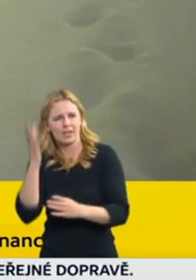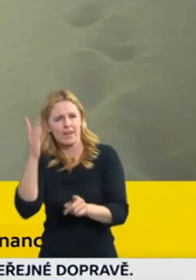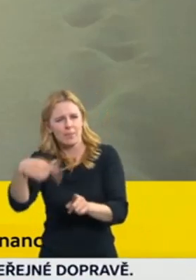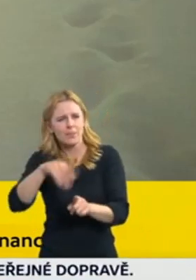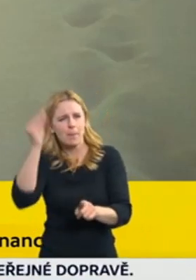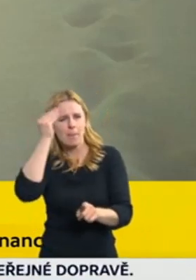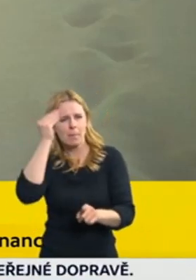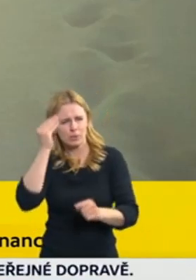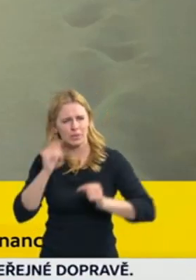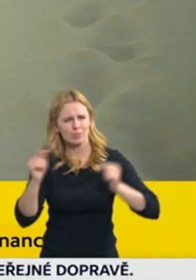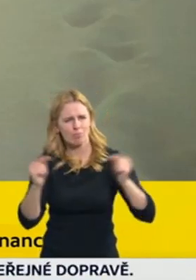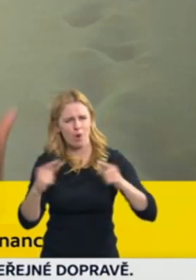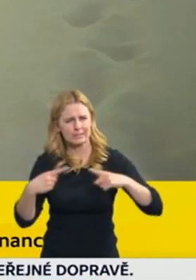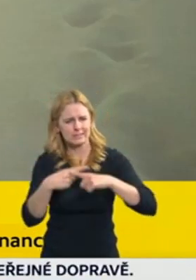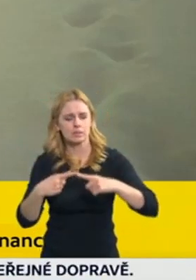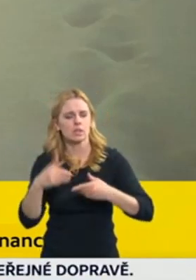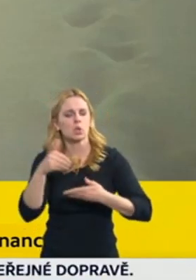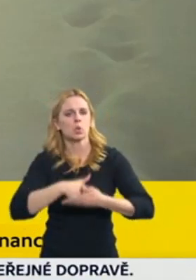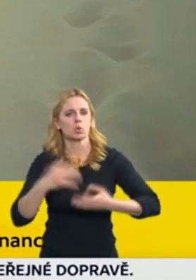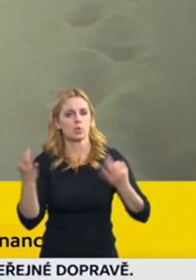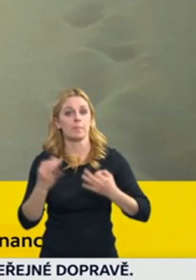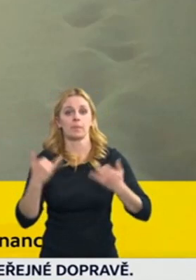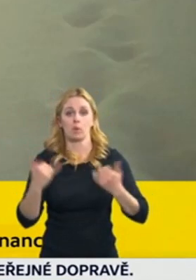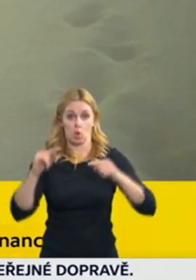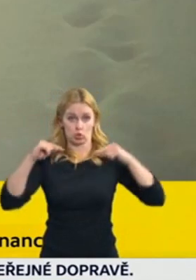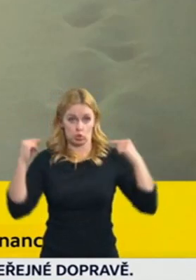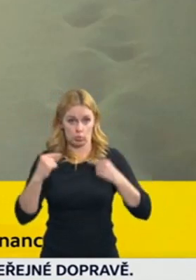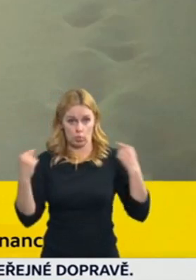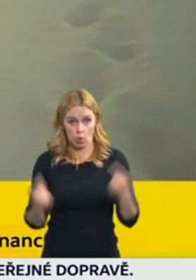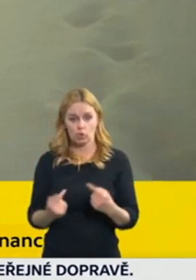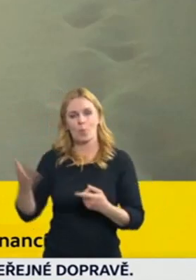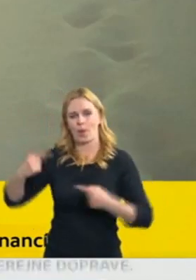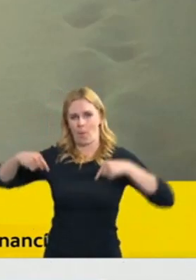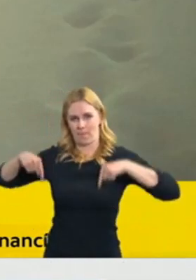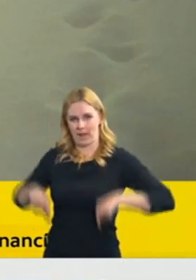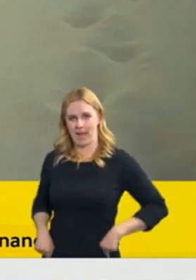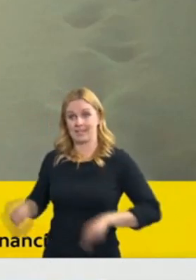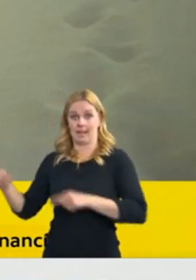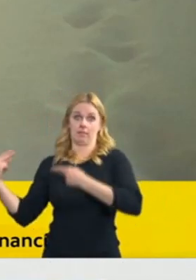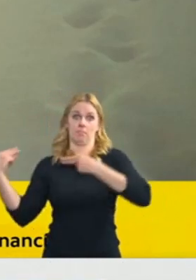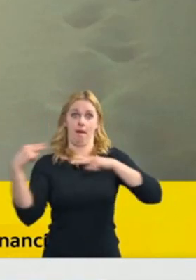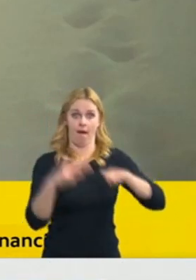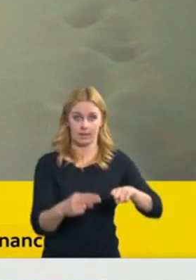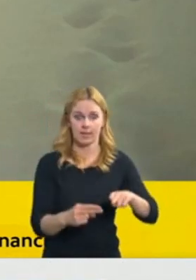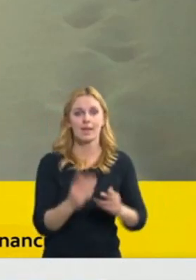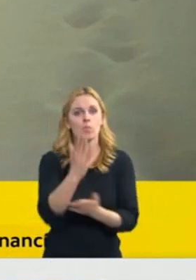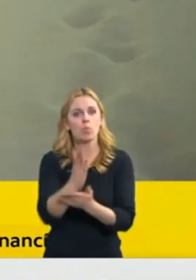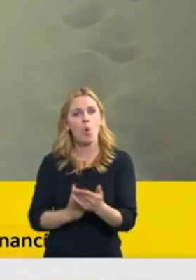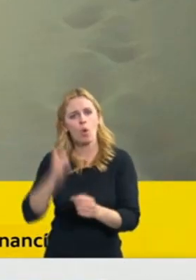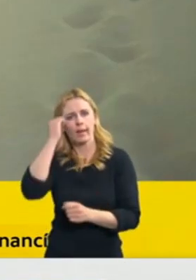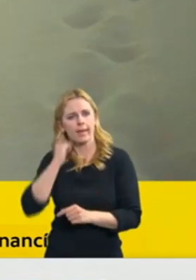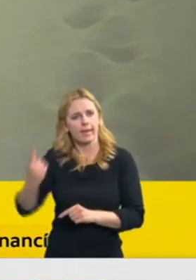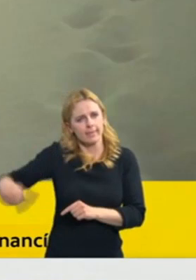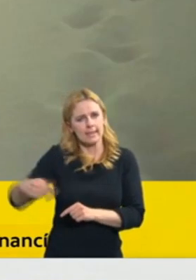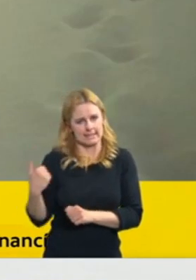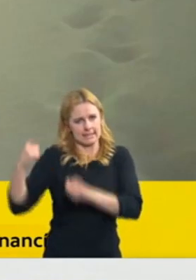kdy se vlastně ten způsob vrácení panem prezidentem považovali někteří senátoři za veto. Byť